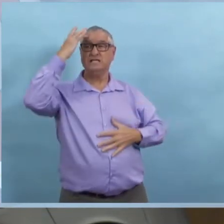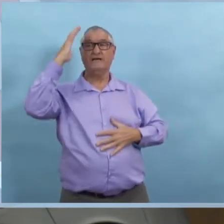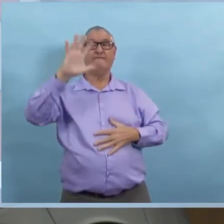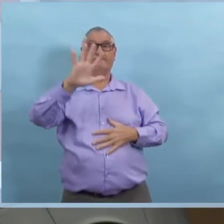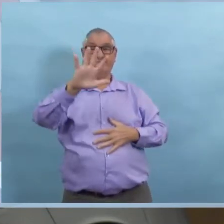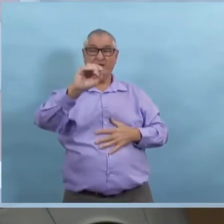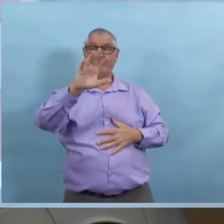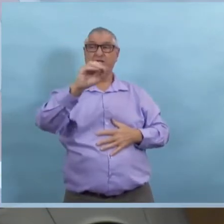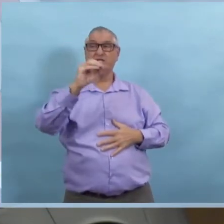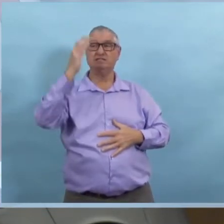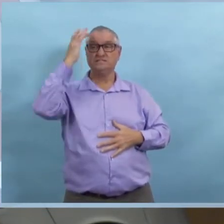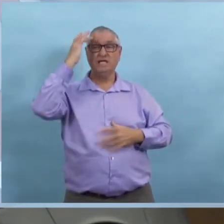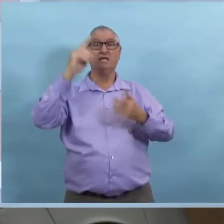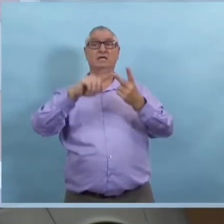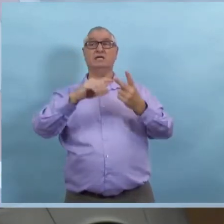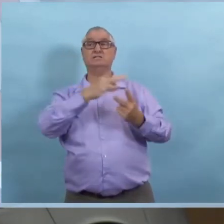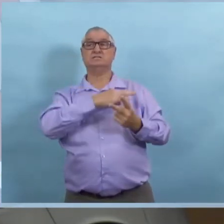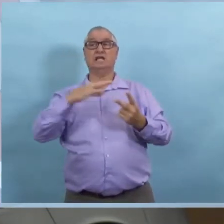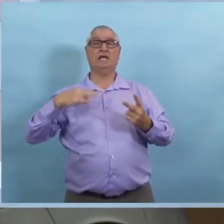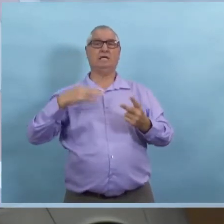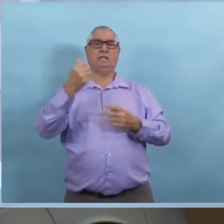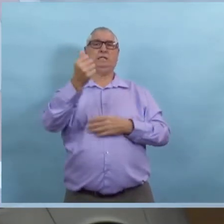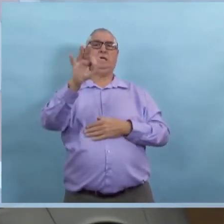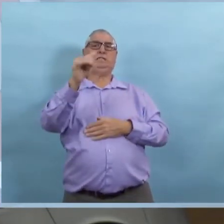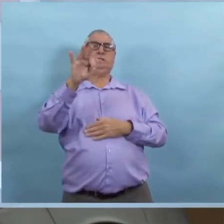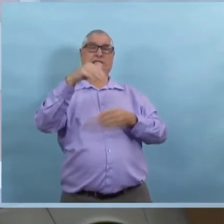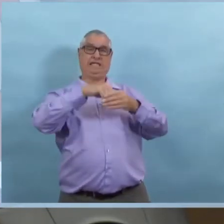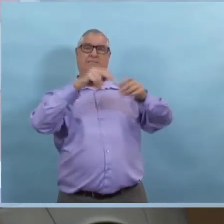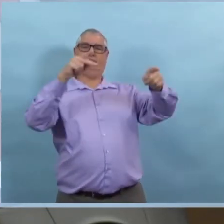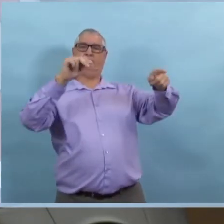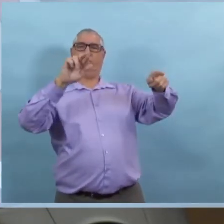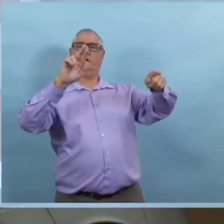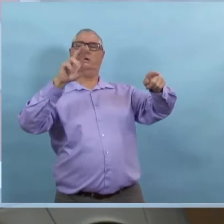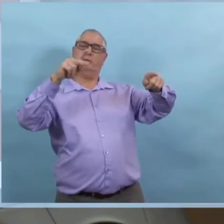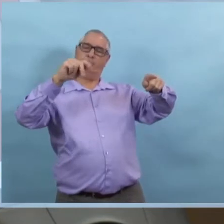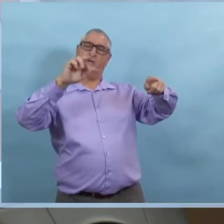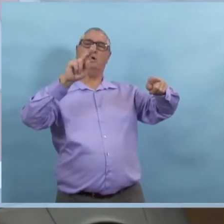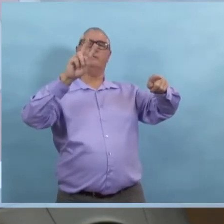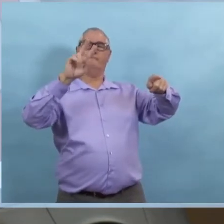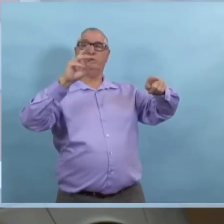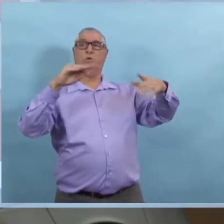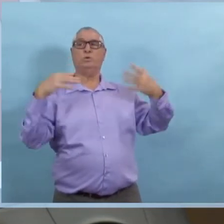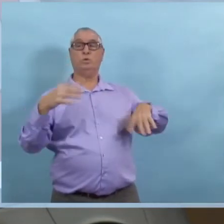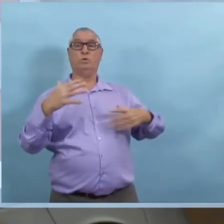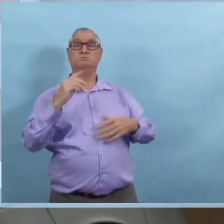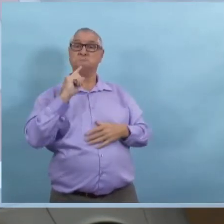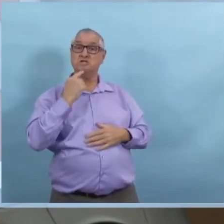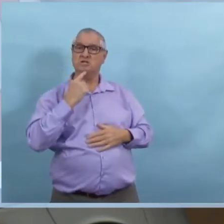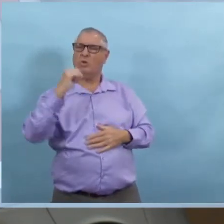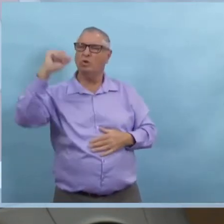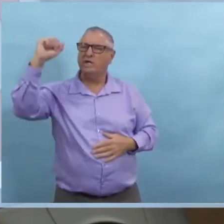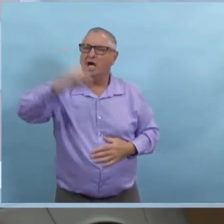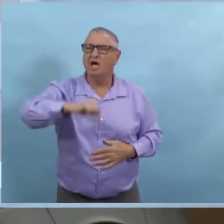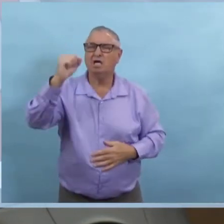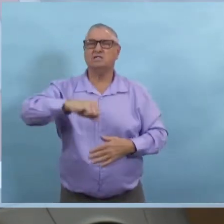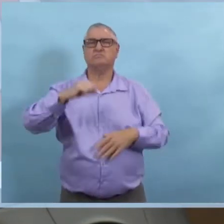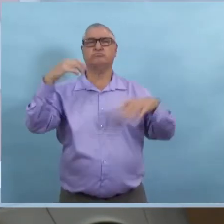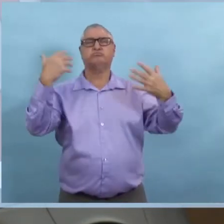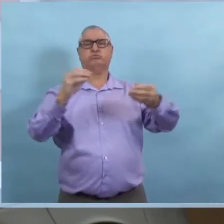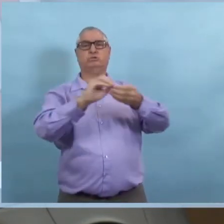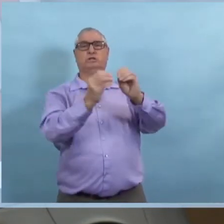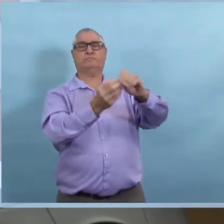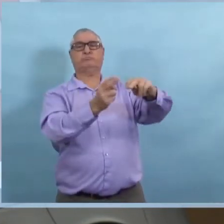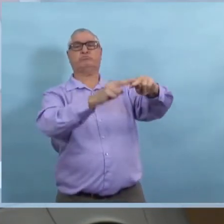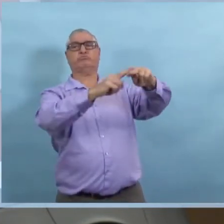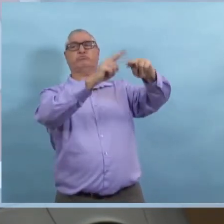dans le bâtiment. Nous avons 50 résidents et 19 employés de Parkview qui sont touchés par